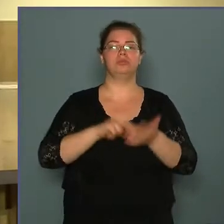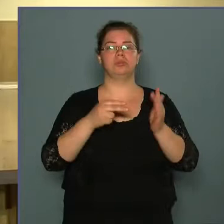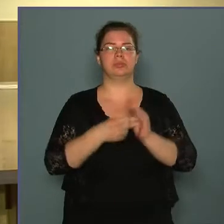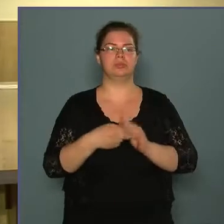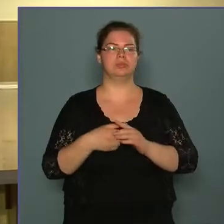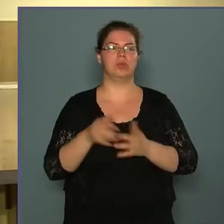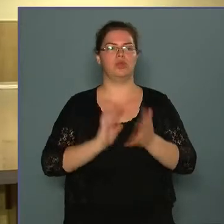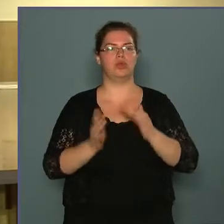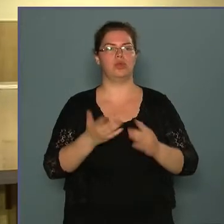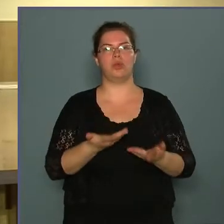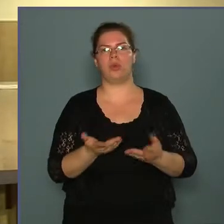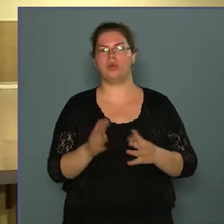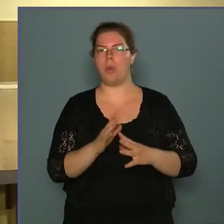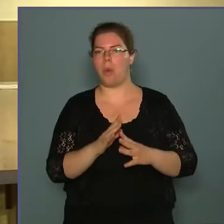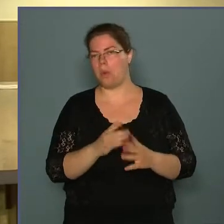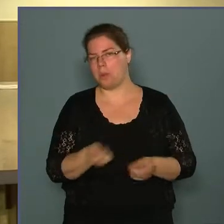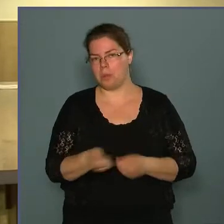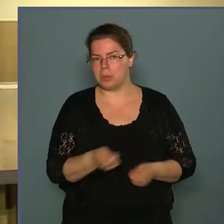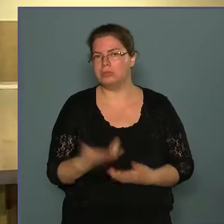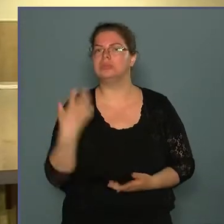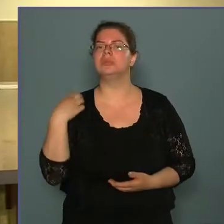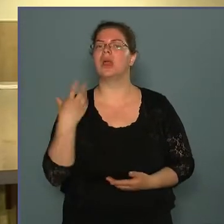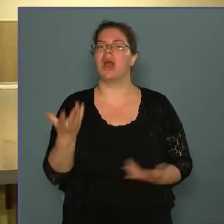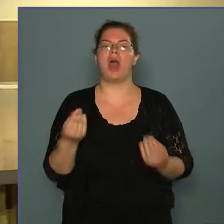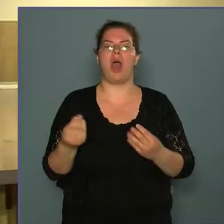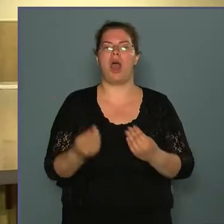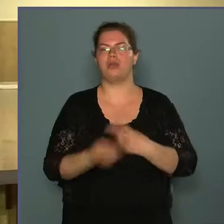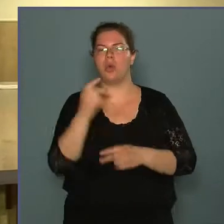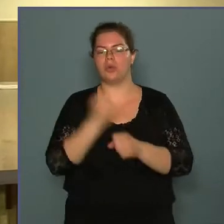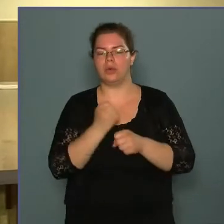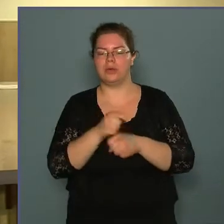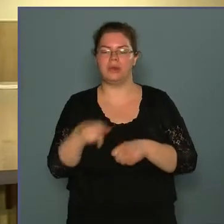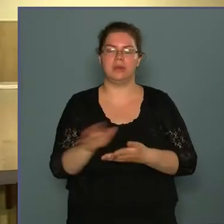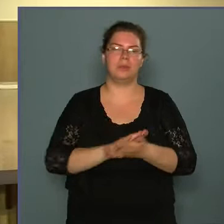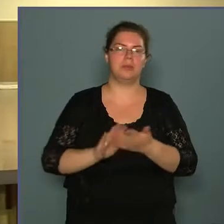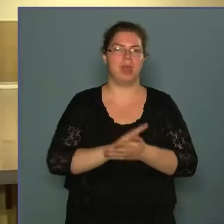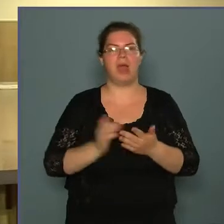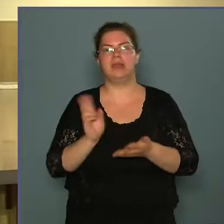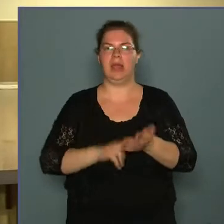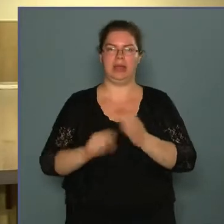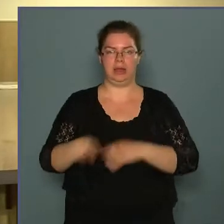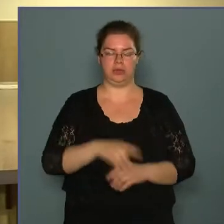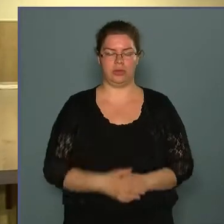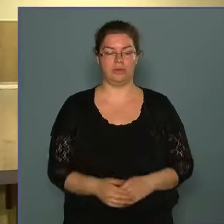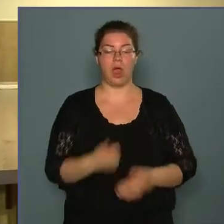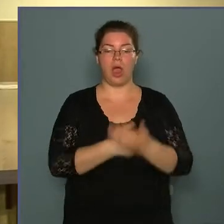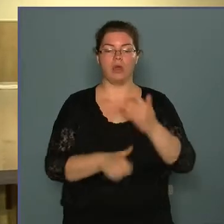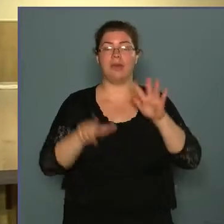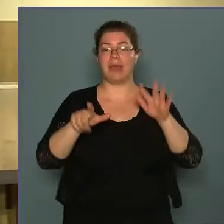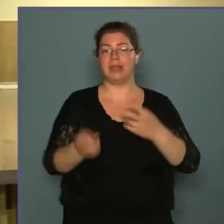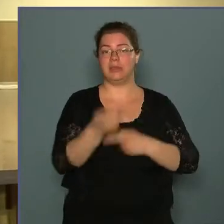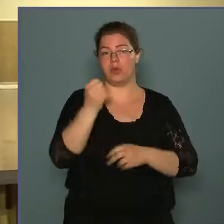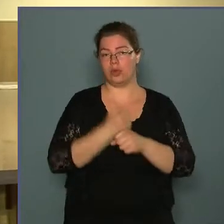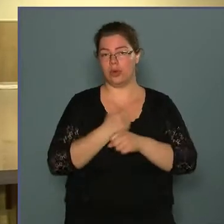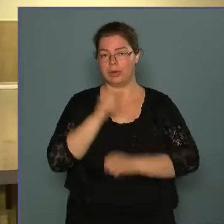területi illetékesség és hány fő dolgozik itt jelenleg? Jelenleg 67 fő dolgozik itt,